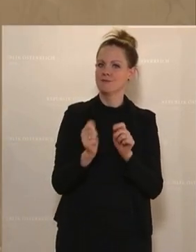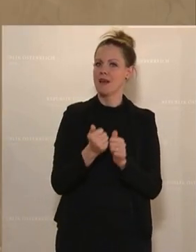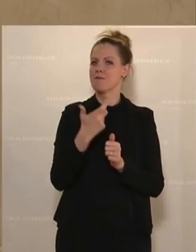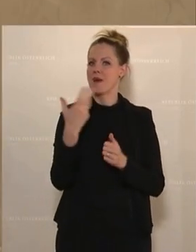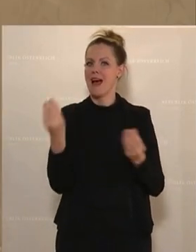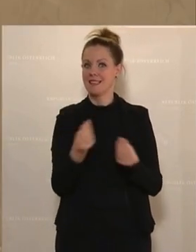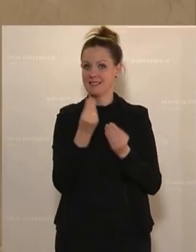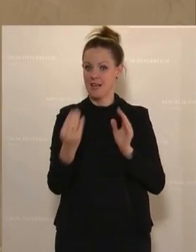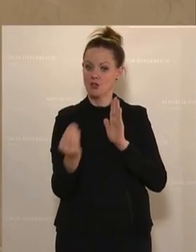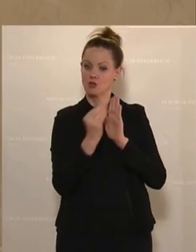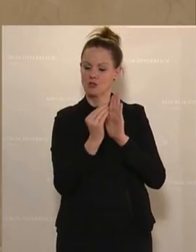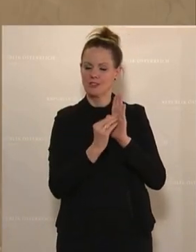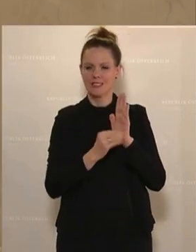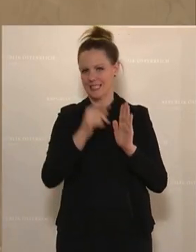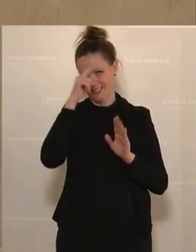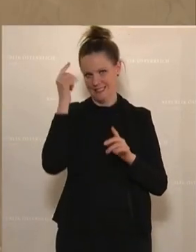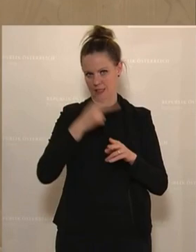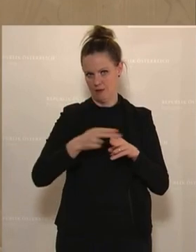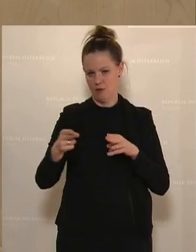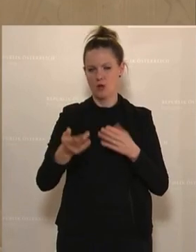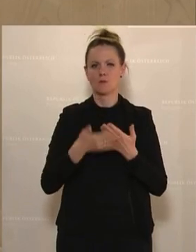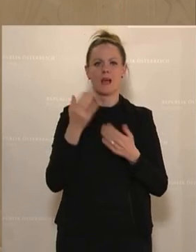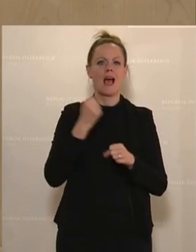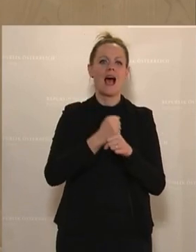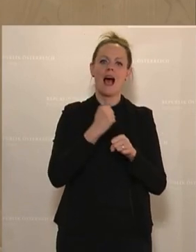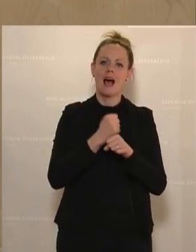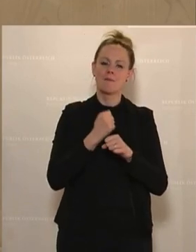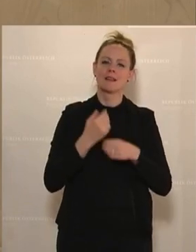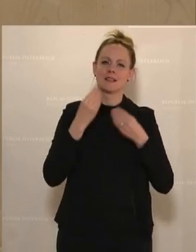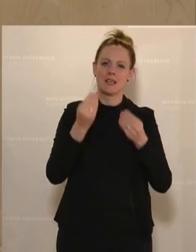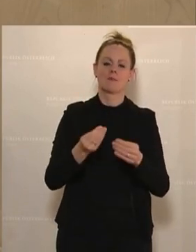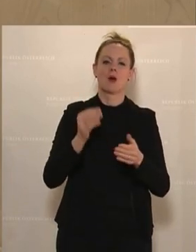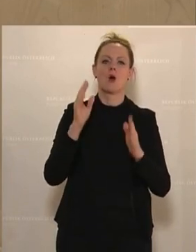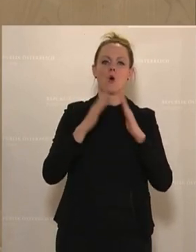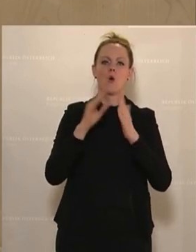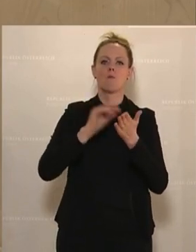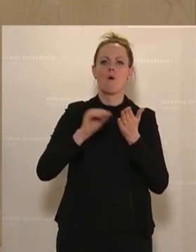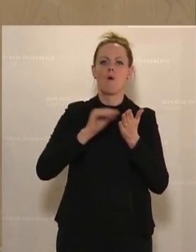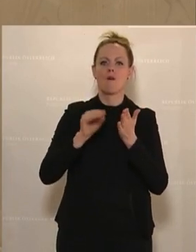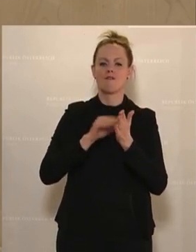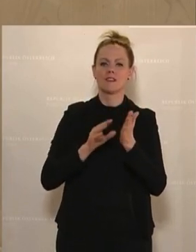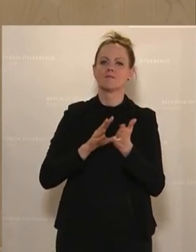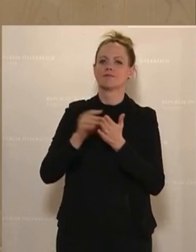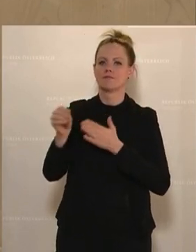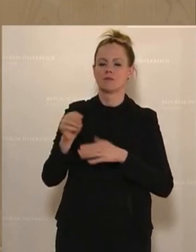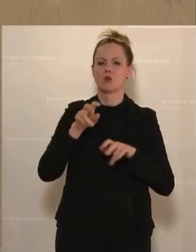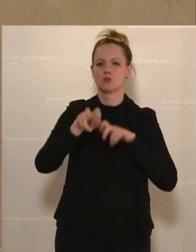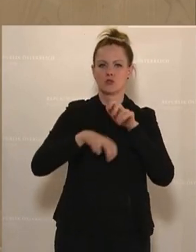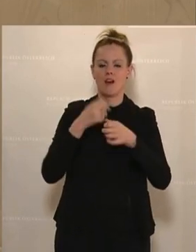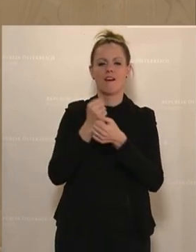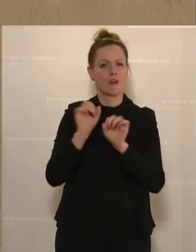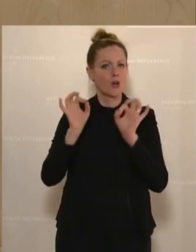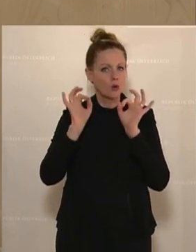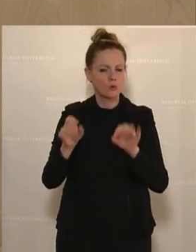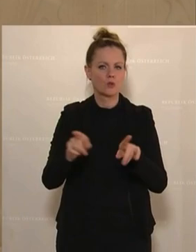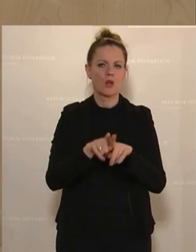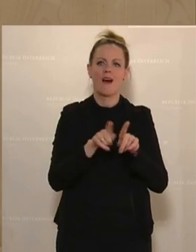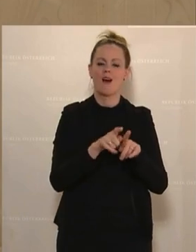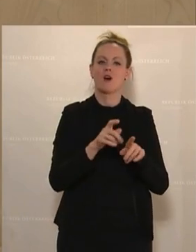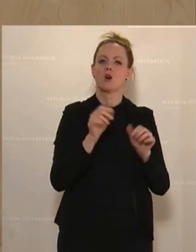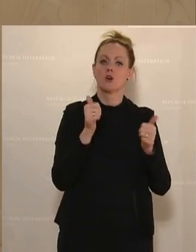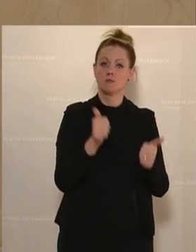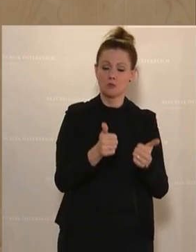Dinge da drinnen stehen, die ja durchaus sinnvoll sind. Also, dass Arbeitgeber eine Homeoffice-Pauschale steuerfrei auszahlen können, finden wir gut. Wir begrüßen auch, dass es